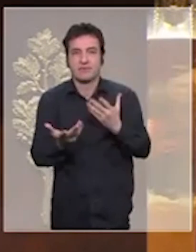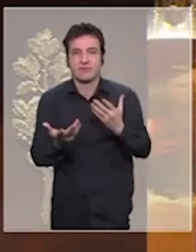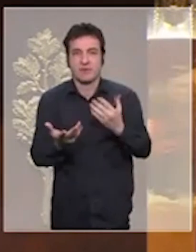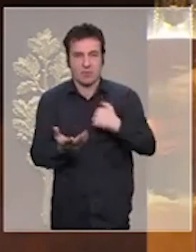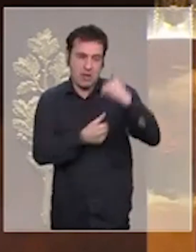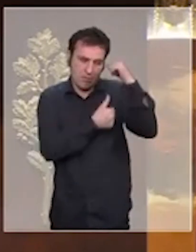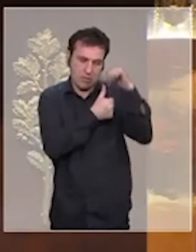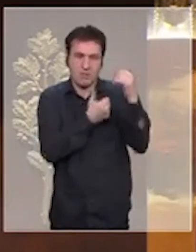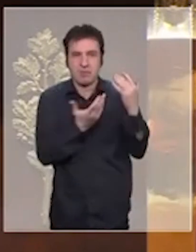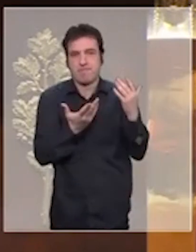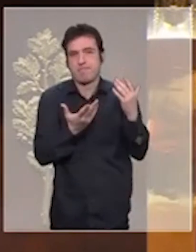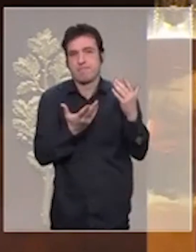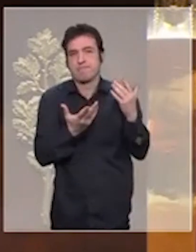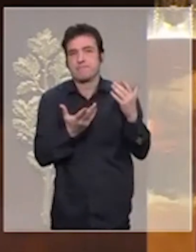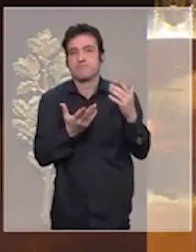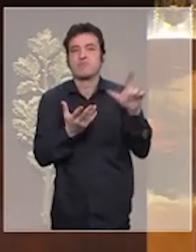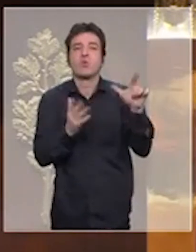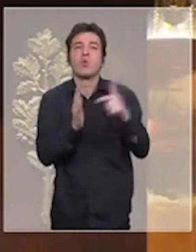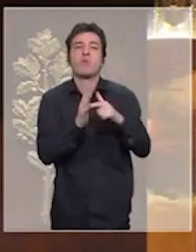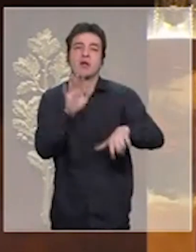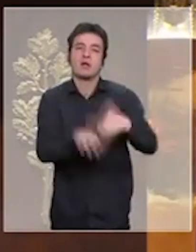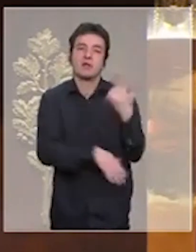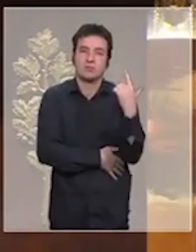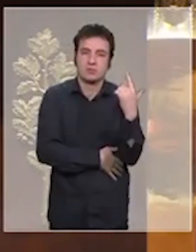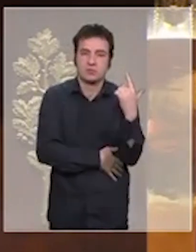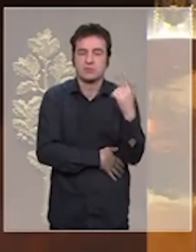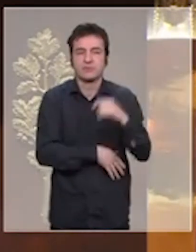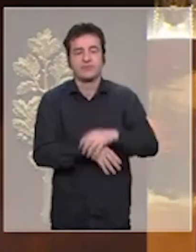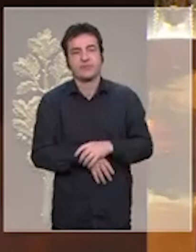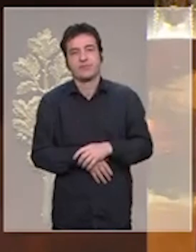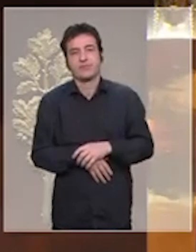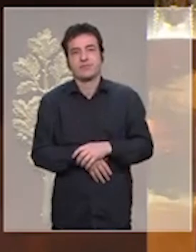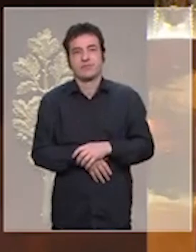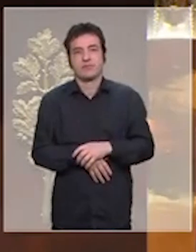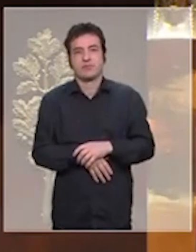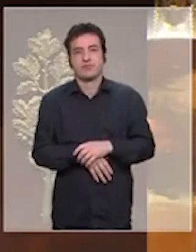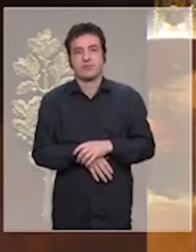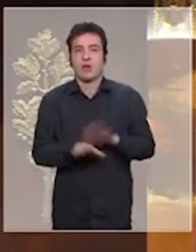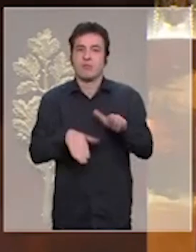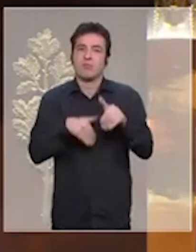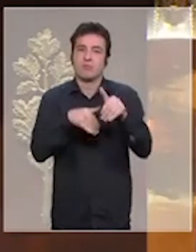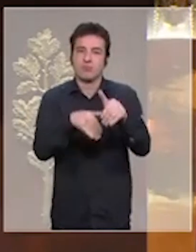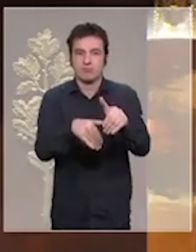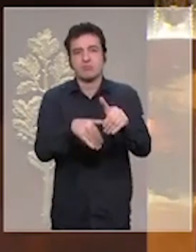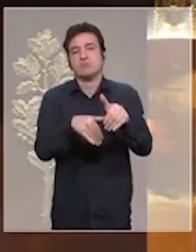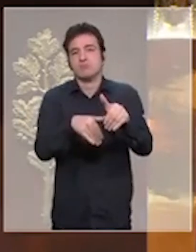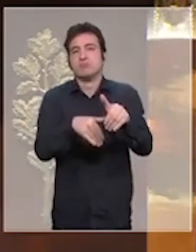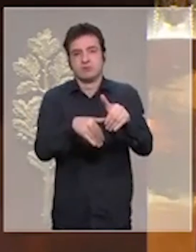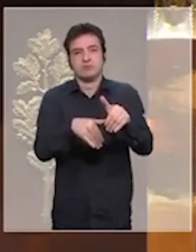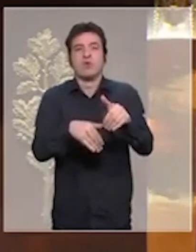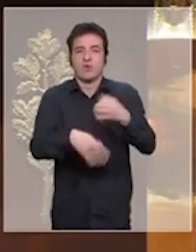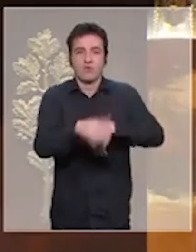Je me souviens comment en 2012, lors de l'Euro 2012, il y a eu